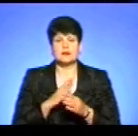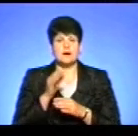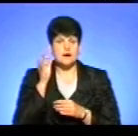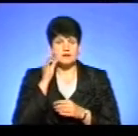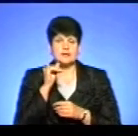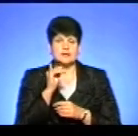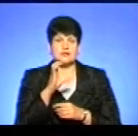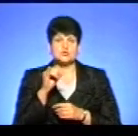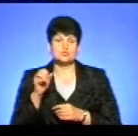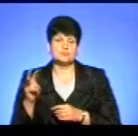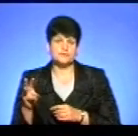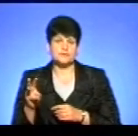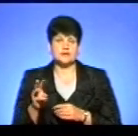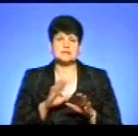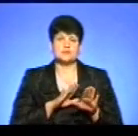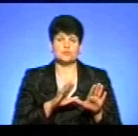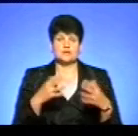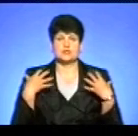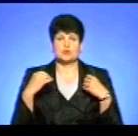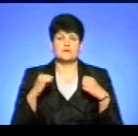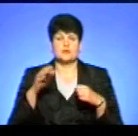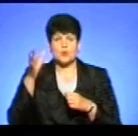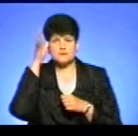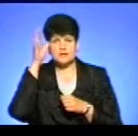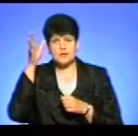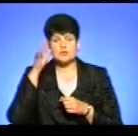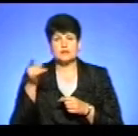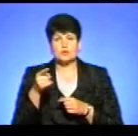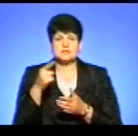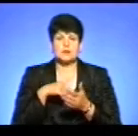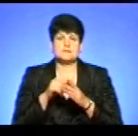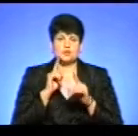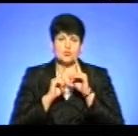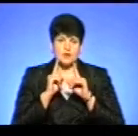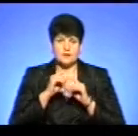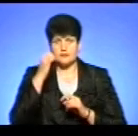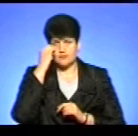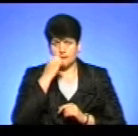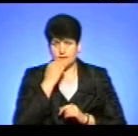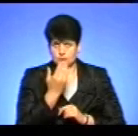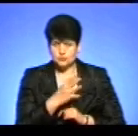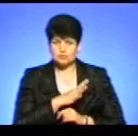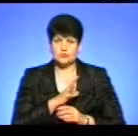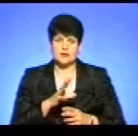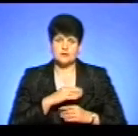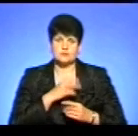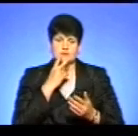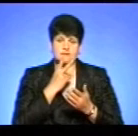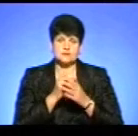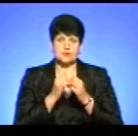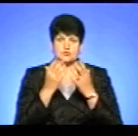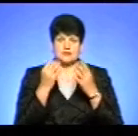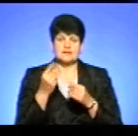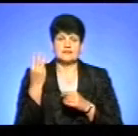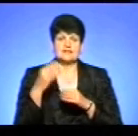була Ірина Сум, заступник начальника управління освіти та науки Тернопільської міської ради. Я вам дякую, що були з нами. Дивіться нас кожного дня о 19